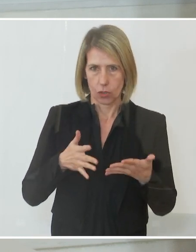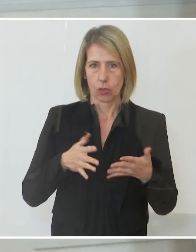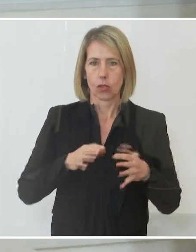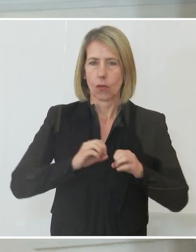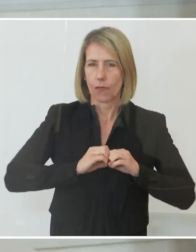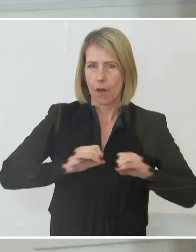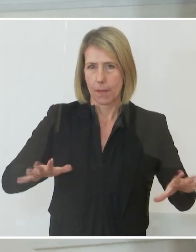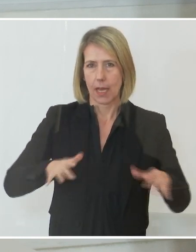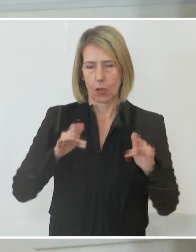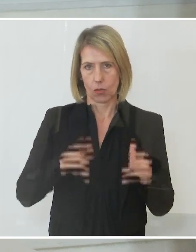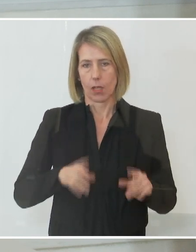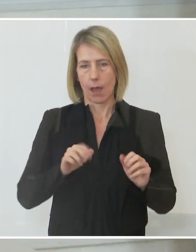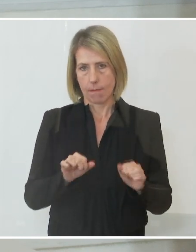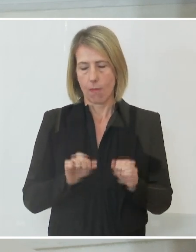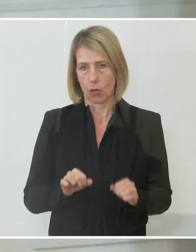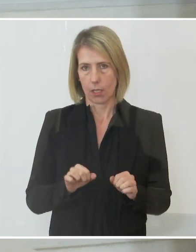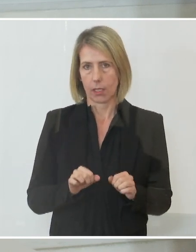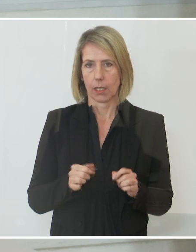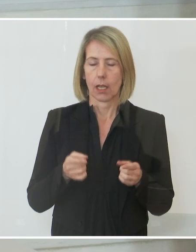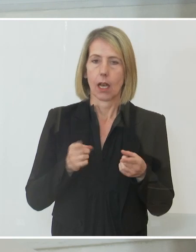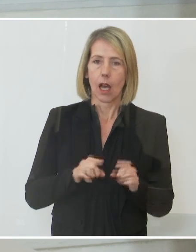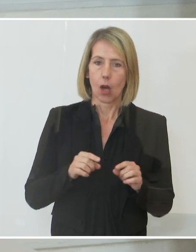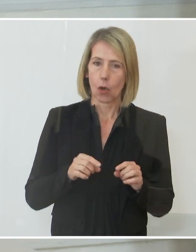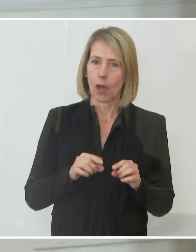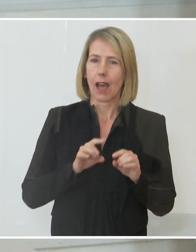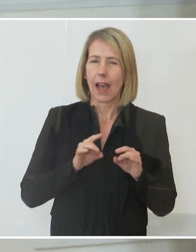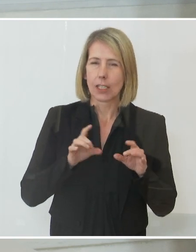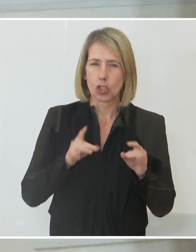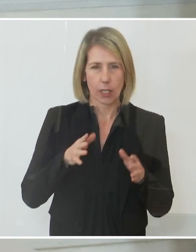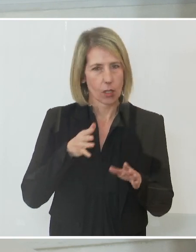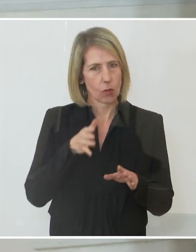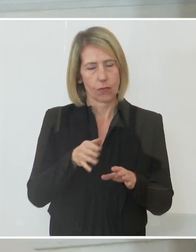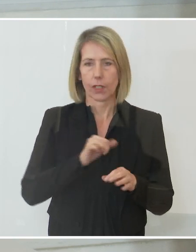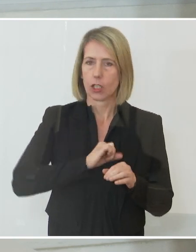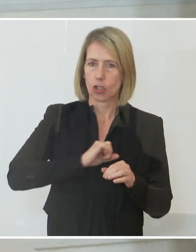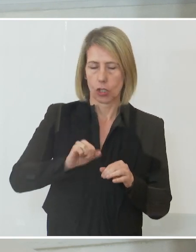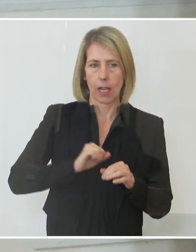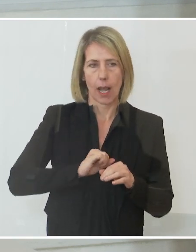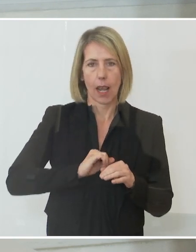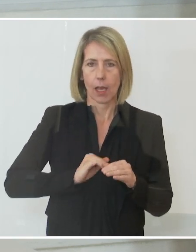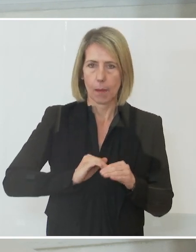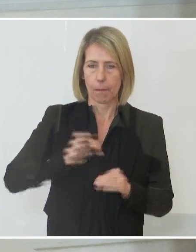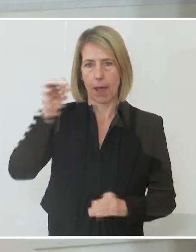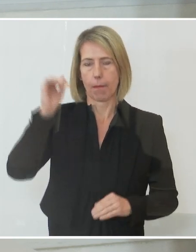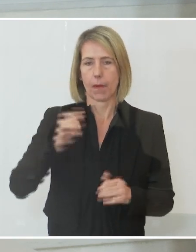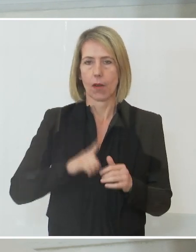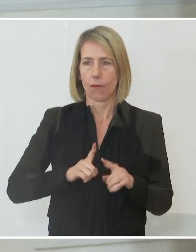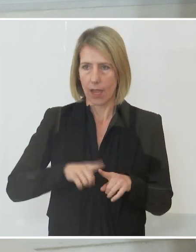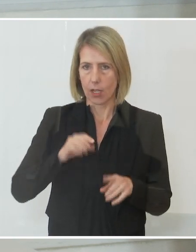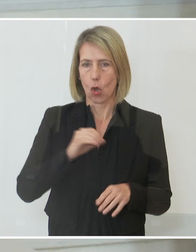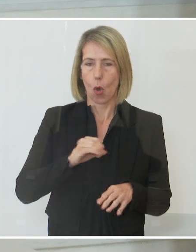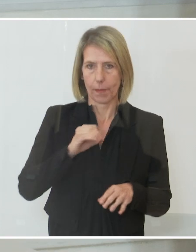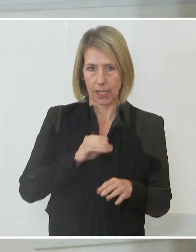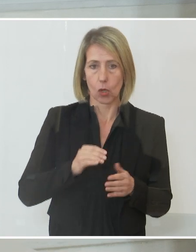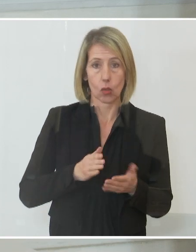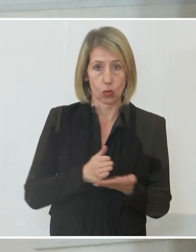ist möglich, dass die Infektiosität steigen wird, wenn Omikron sich durchsetzt. In den Ländern, wo Om